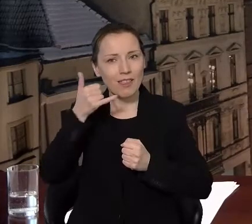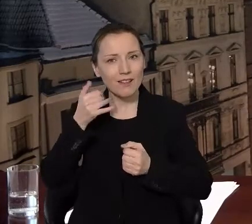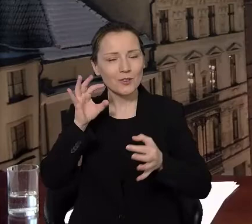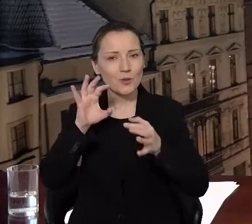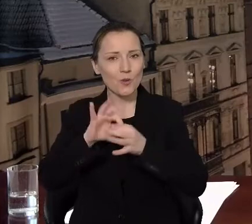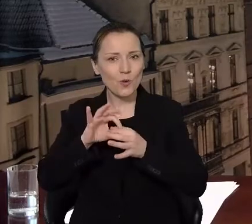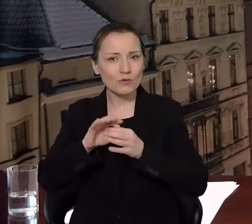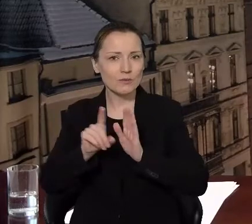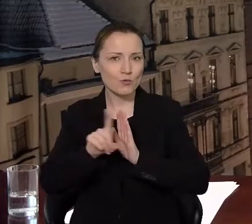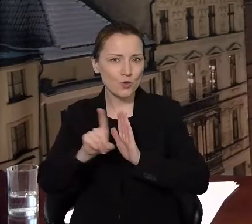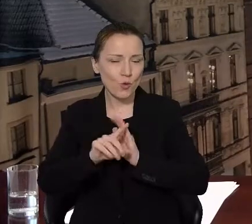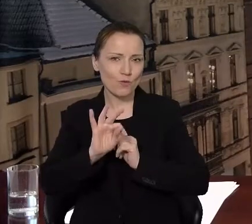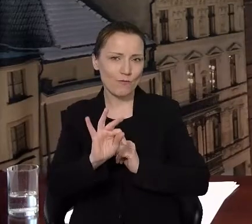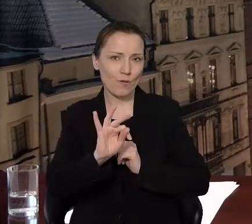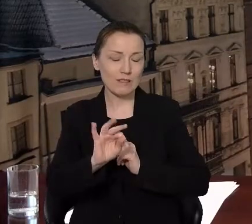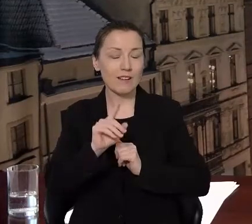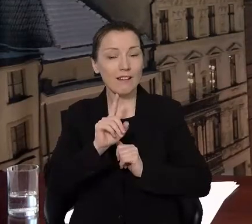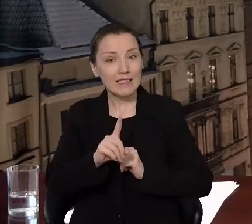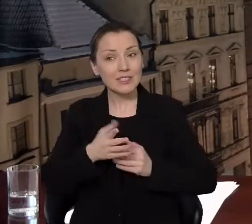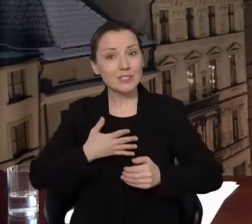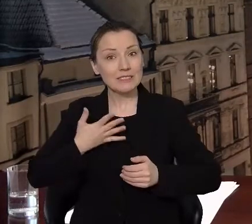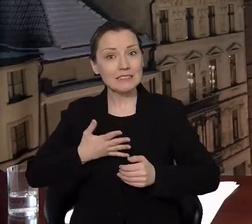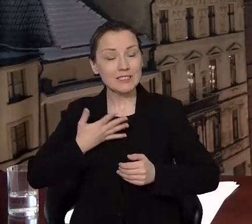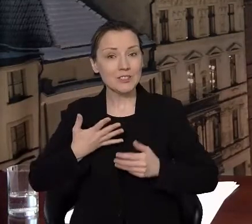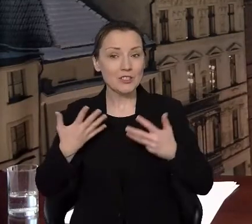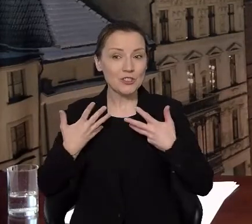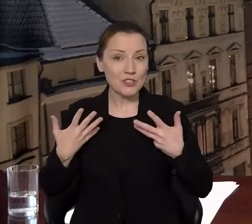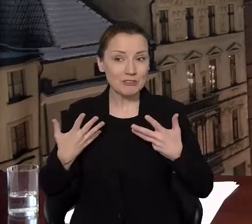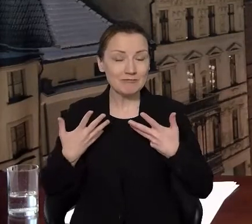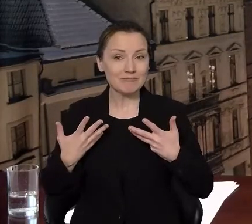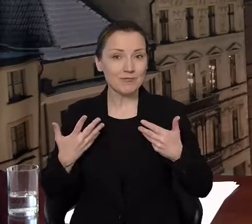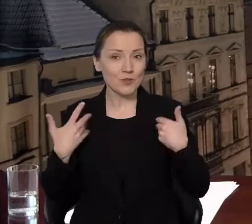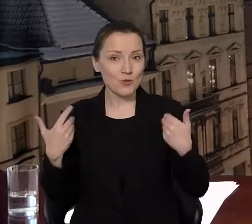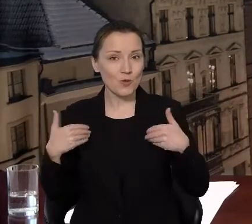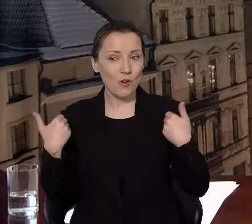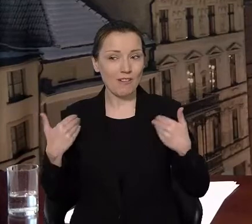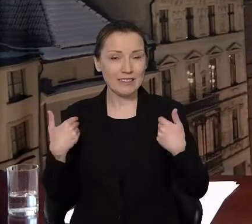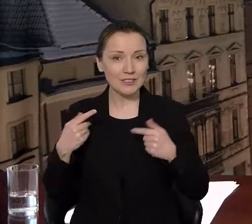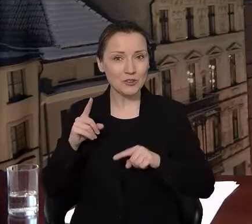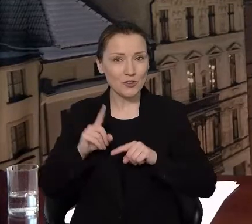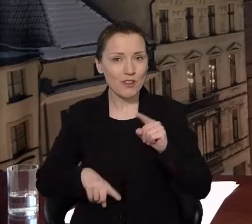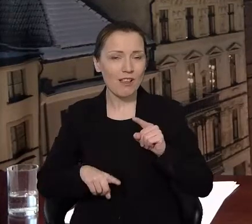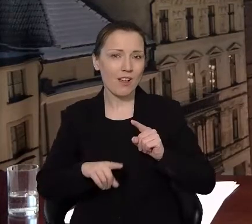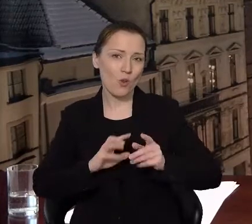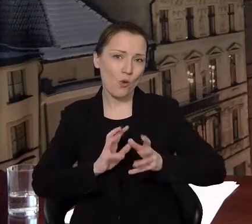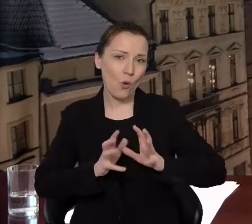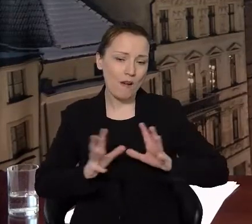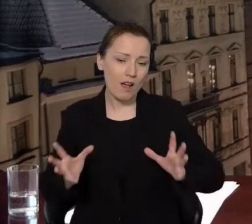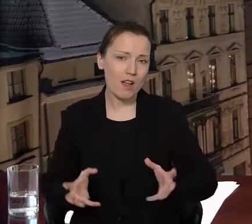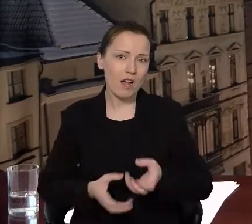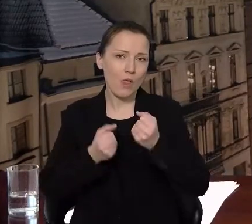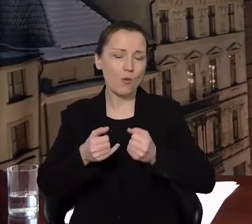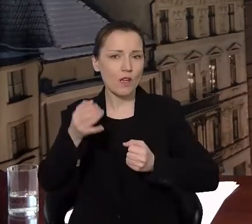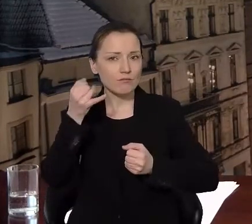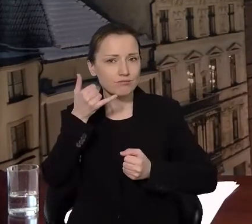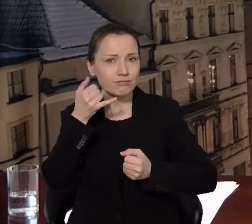przychodnią, a jeżeli nie daj Boże zagrożenie zdrowia jest bardzo daleko idące również z opieką ratunkową